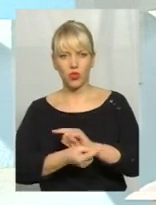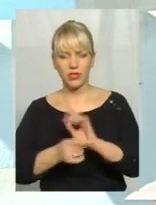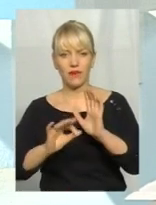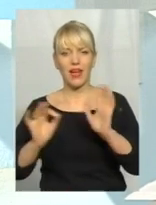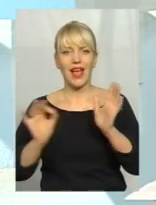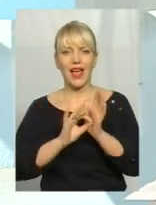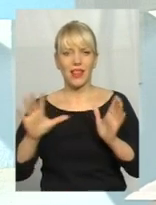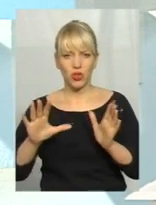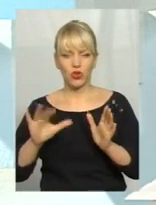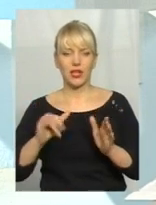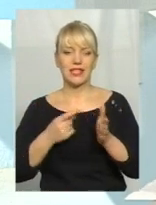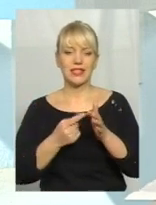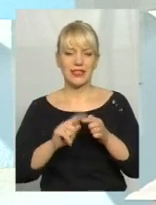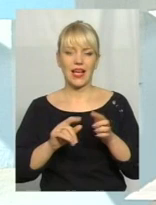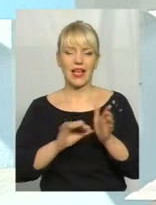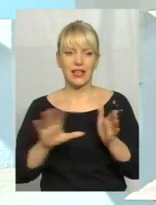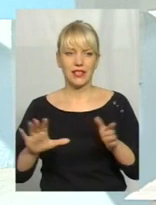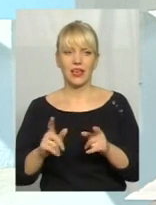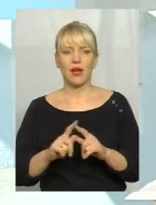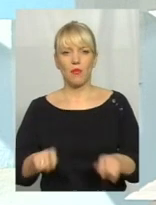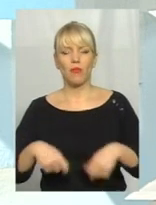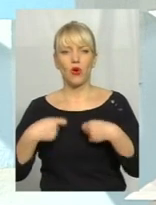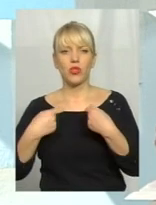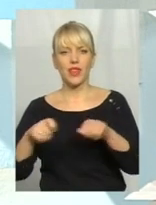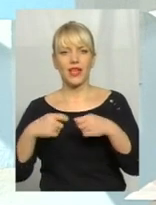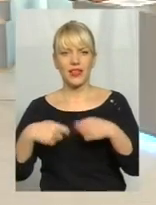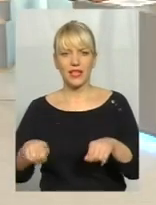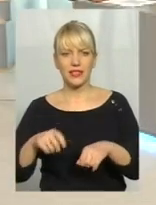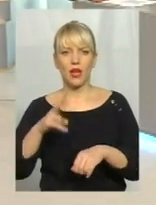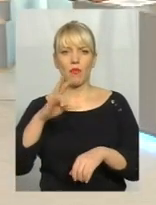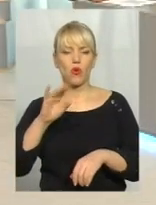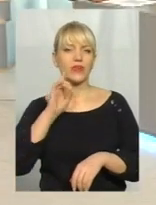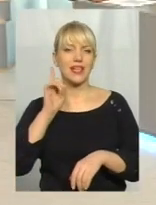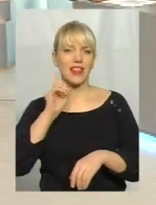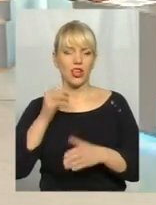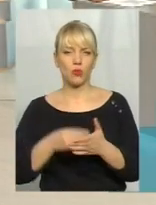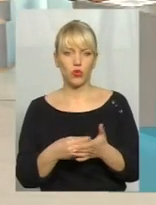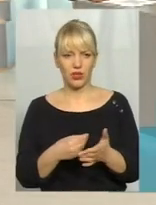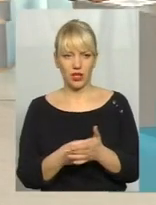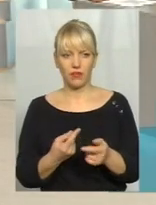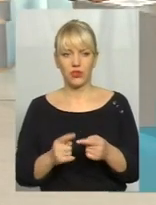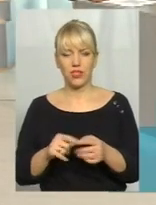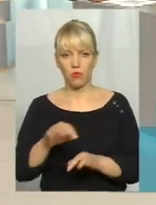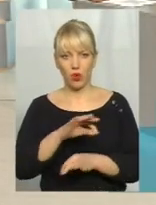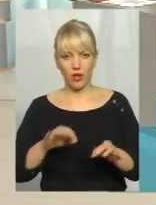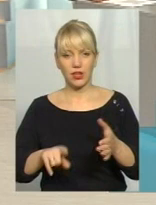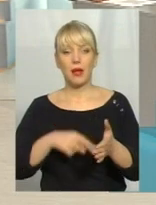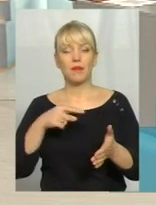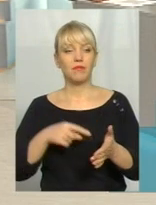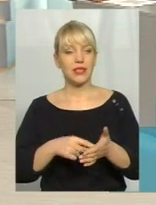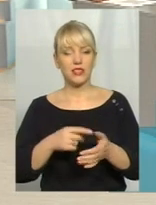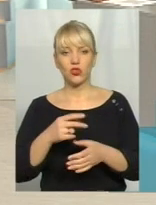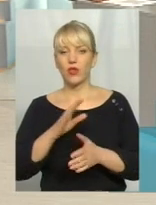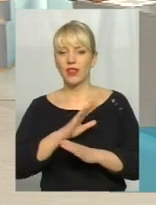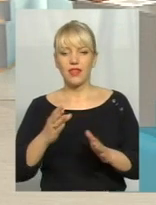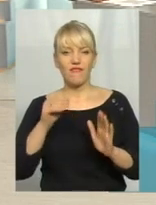дана електроенергія продається на ДП «Енергоринок», місто не вклало